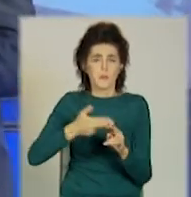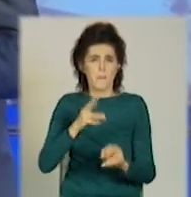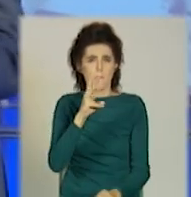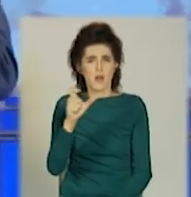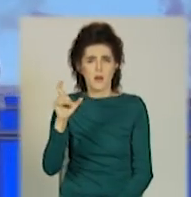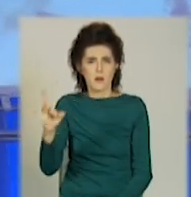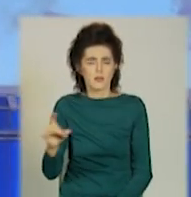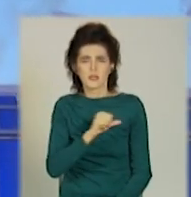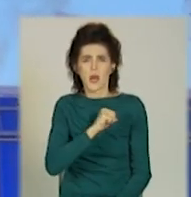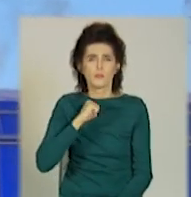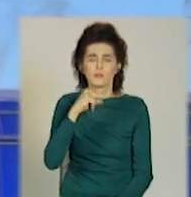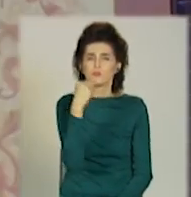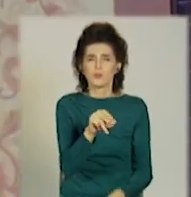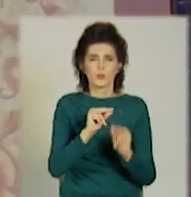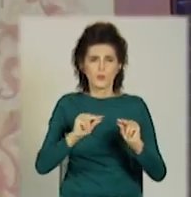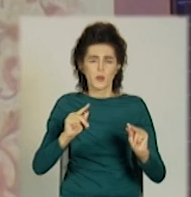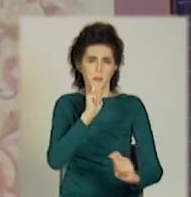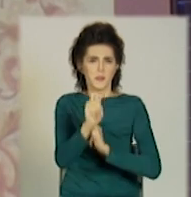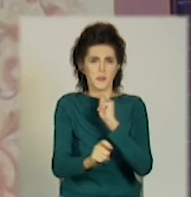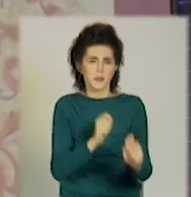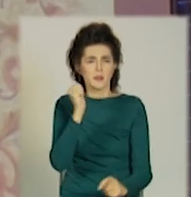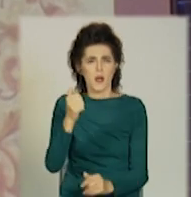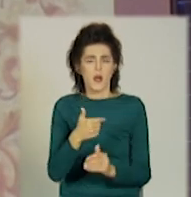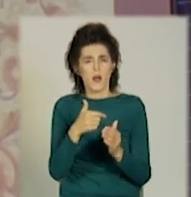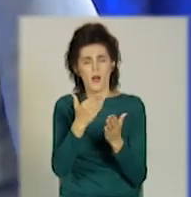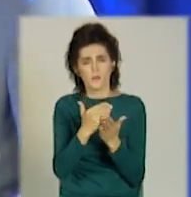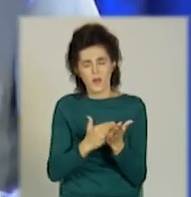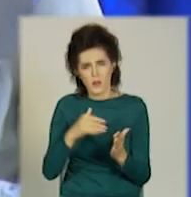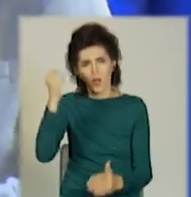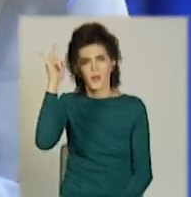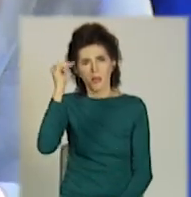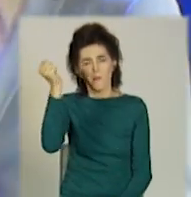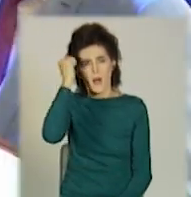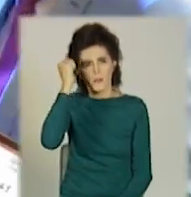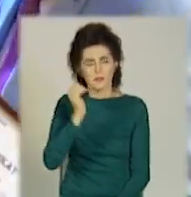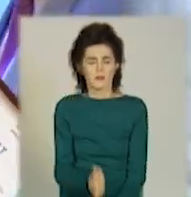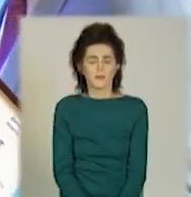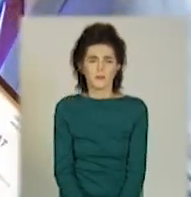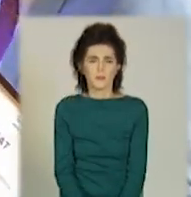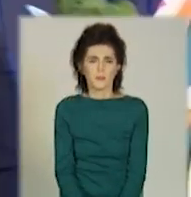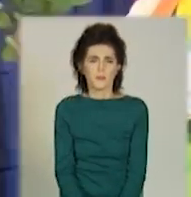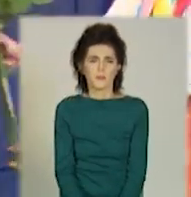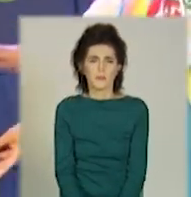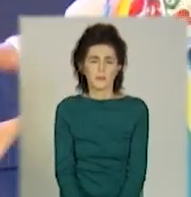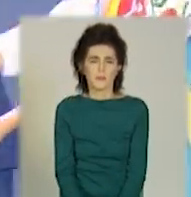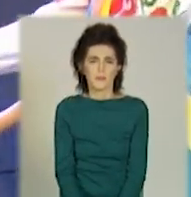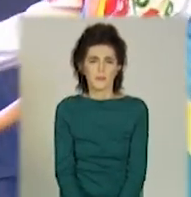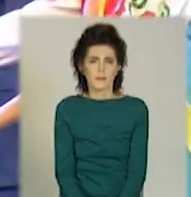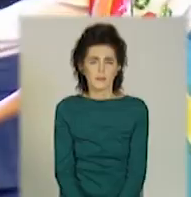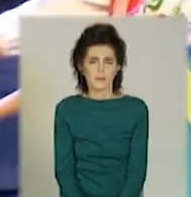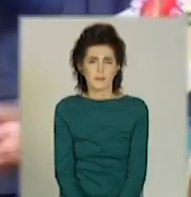вручив почесні грамоти і пам'ятні подарунки. Валентина Чурікова, Нестор Бондаренко, Віктор Зубенко, телеканал